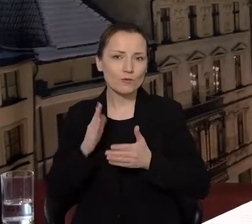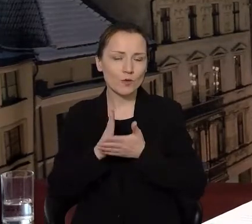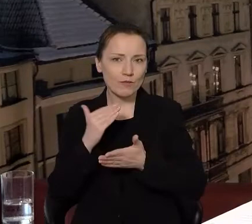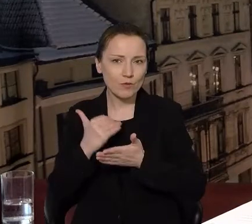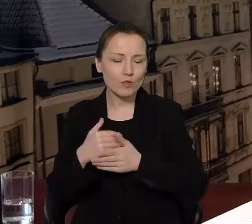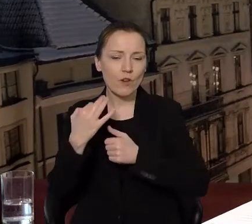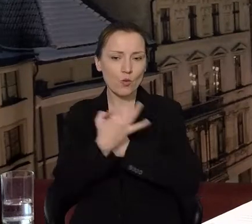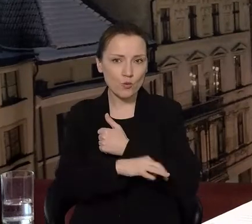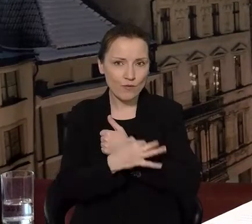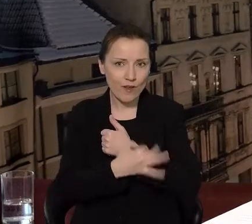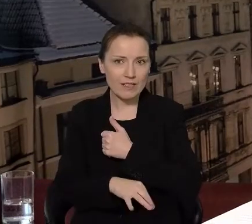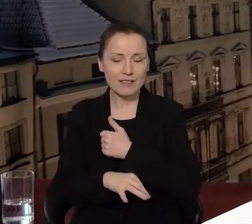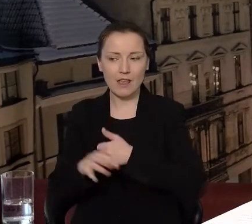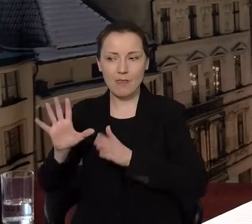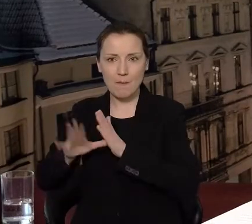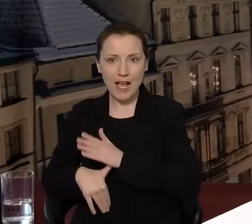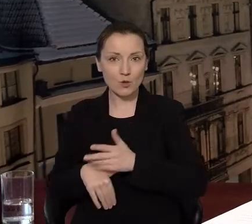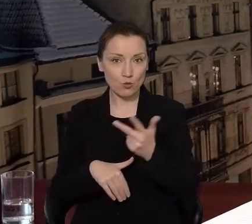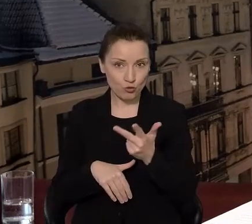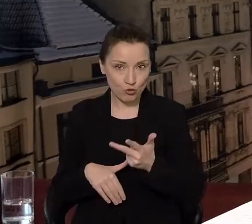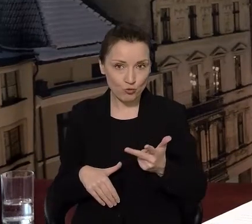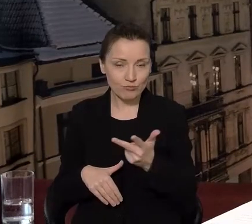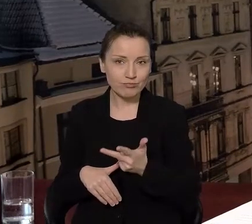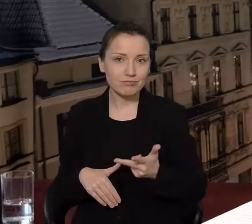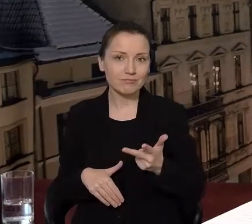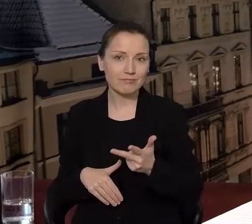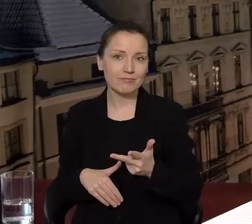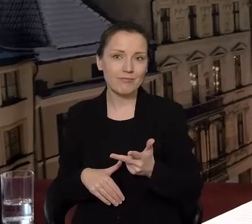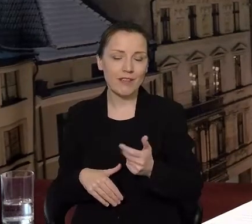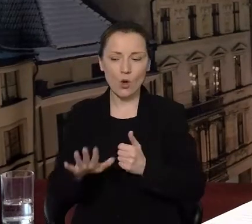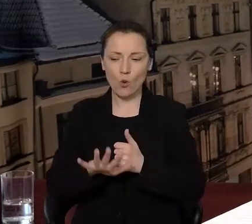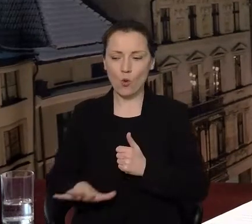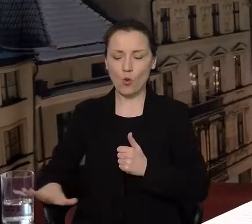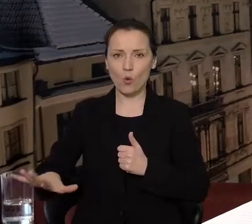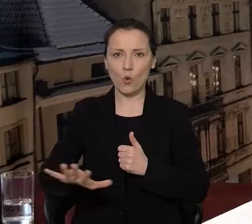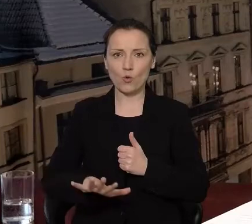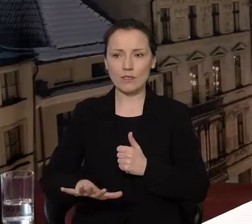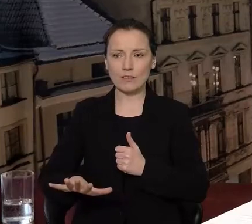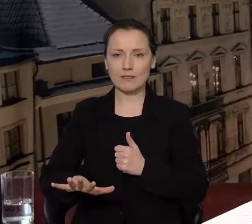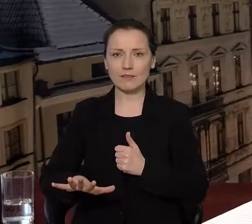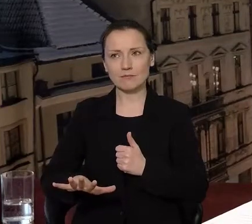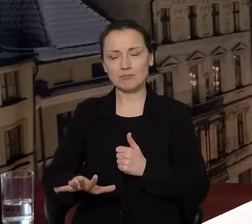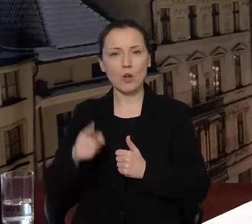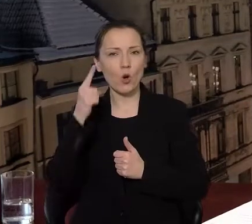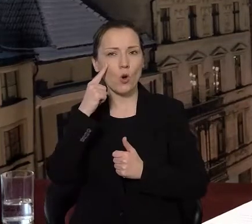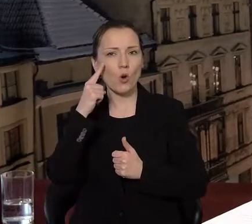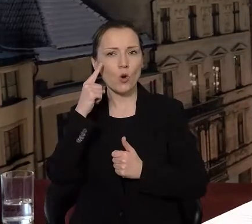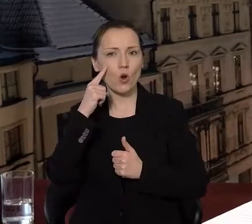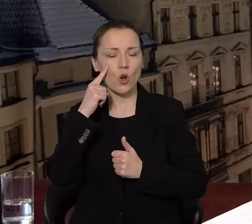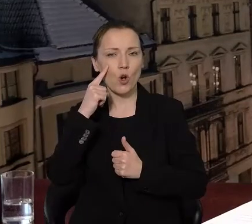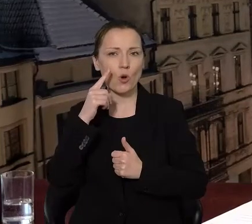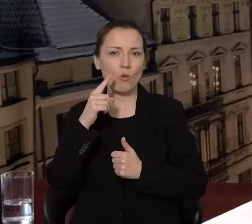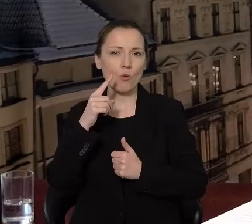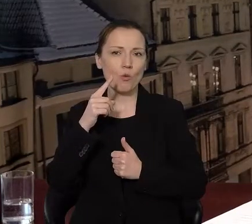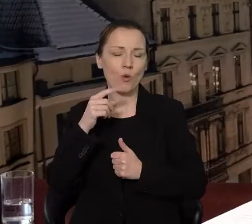Uniwersytet i Miasto, że w okolicach, czy w terminie zbliżonym do 550